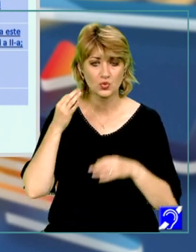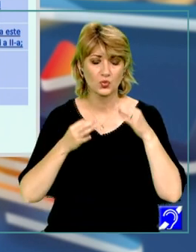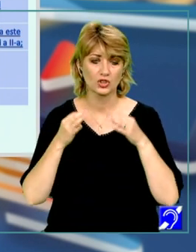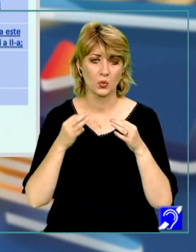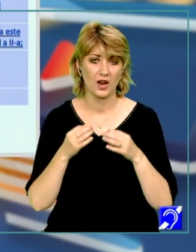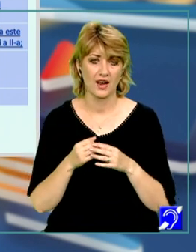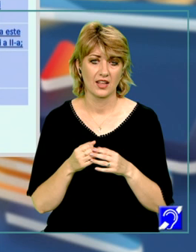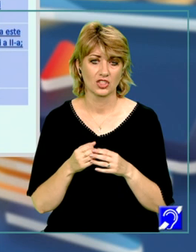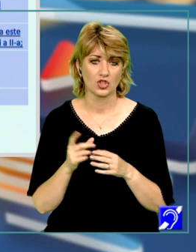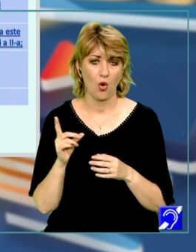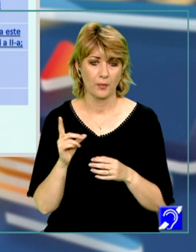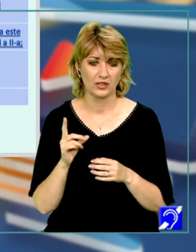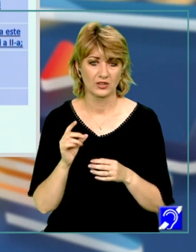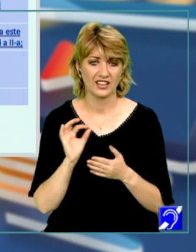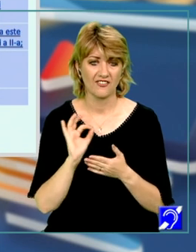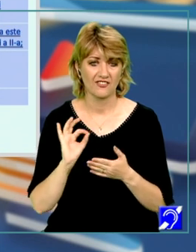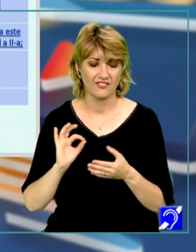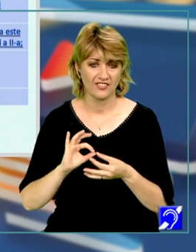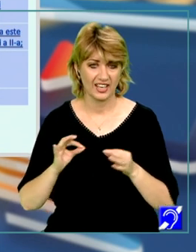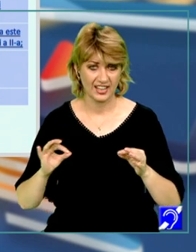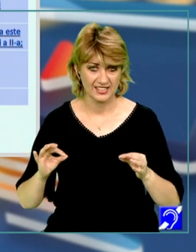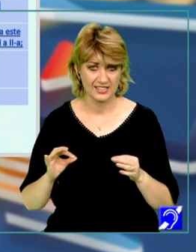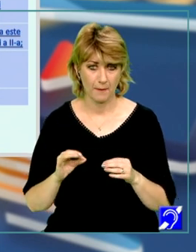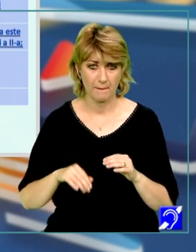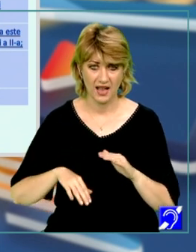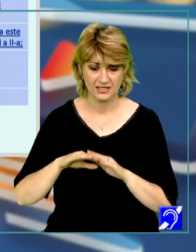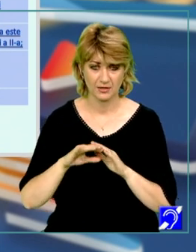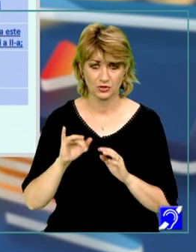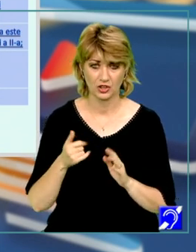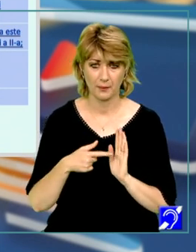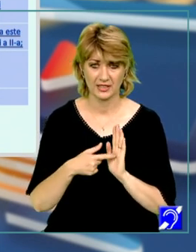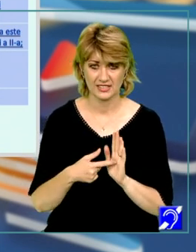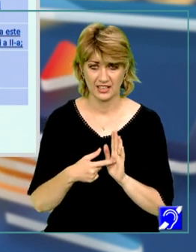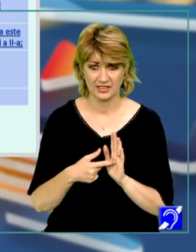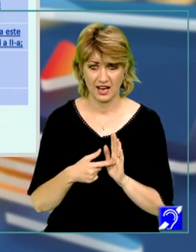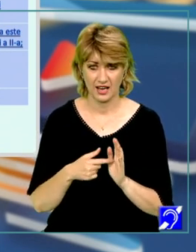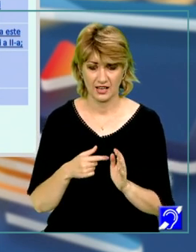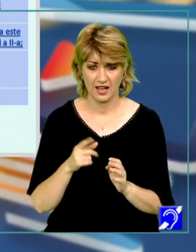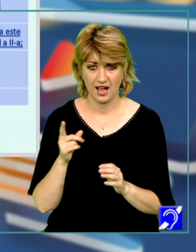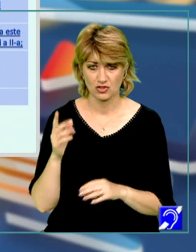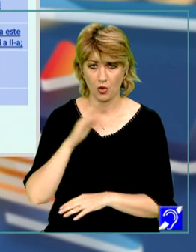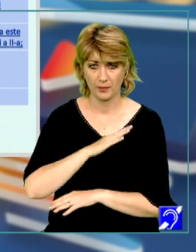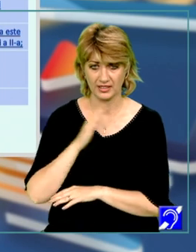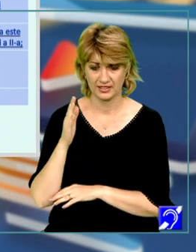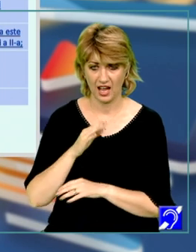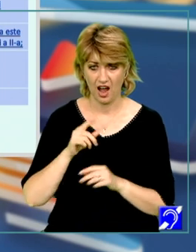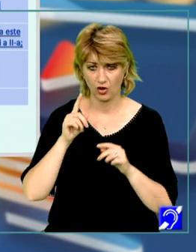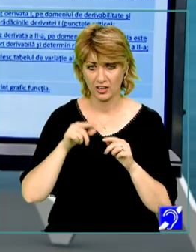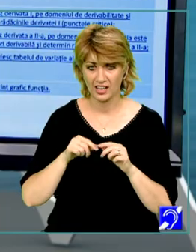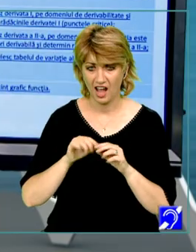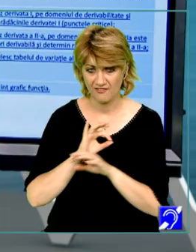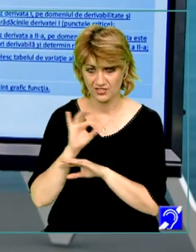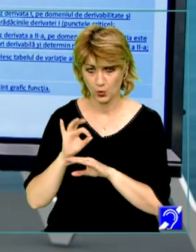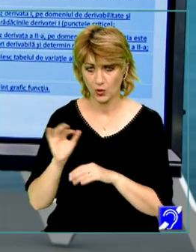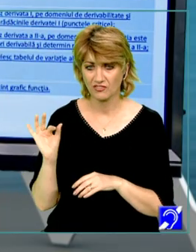domeniului de definiție maximal și încheiem cu reprezentarea propriu-zisă geometrică a graficului funcției.